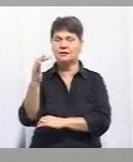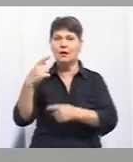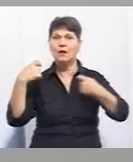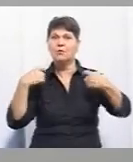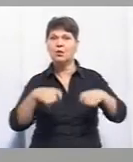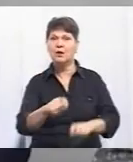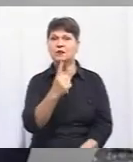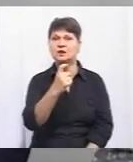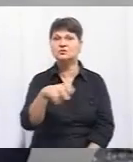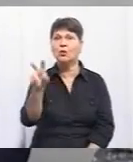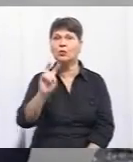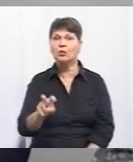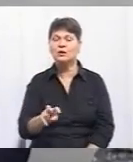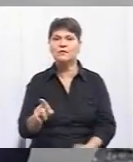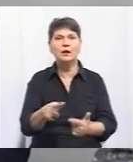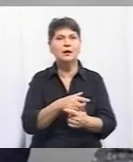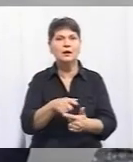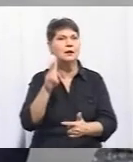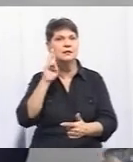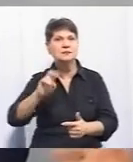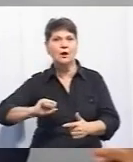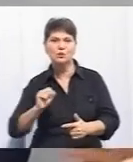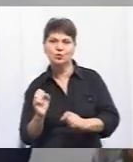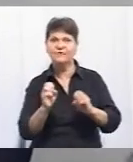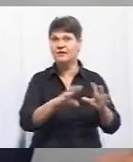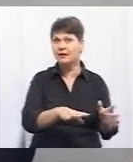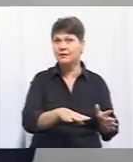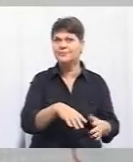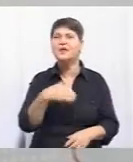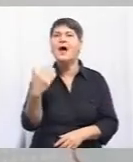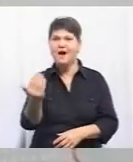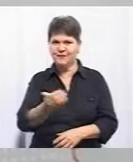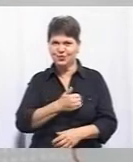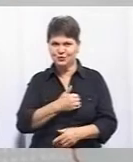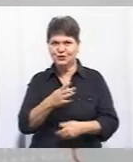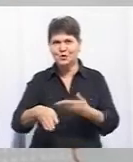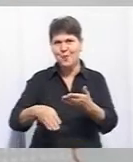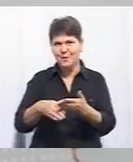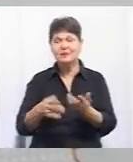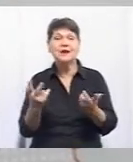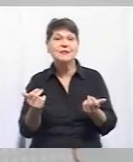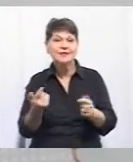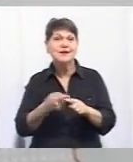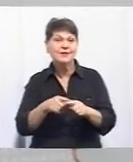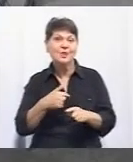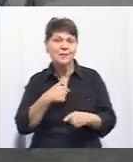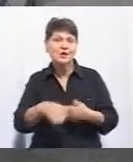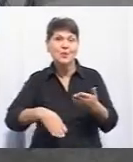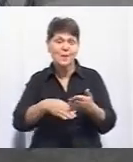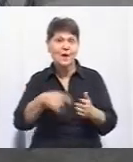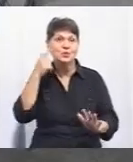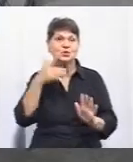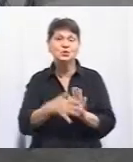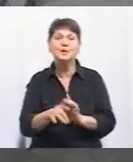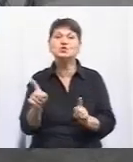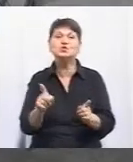100 доларів, чи, не знаю, віддати її другою. Ви хочете допомогти йому розібратися з цим. Ми підтримуємо саме на цьому моменті, ми допомагаємо зрозуміти, що